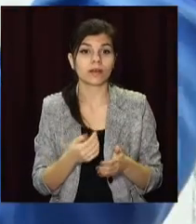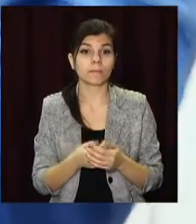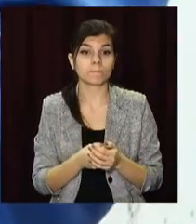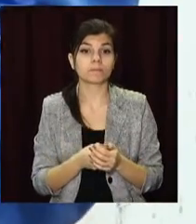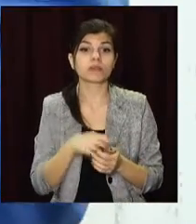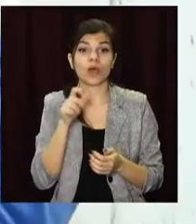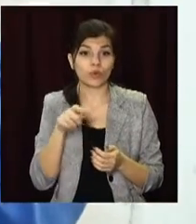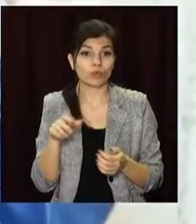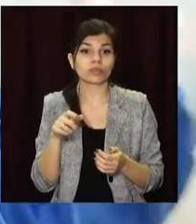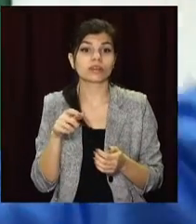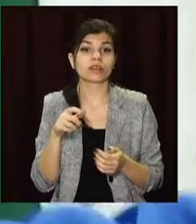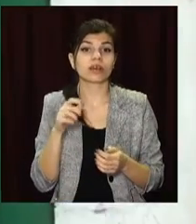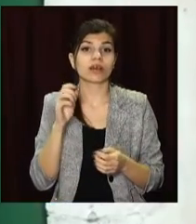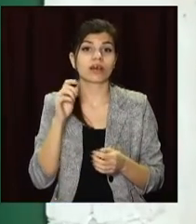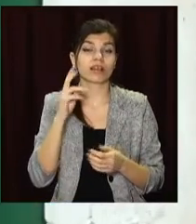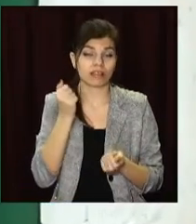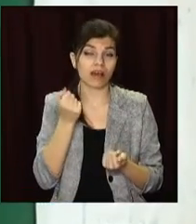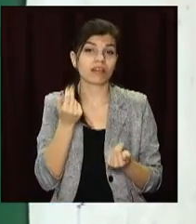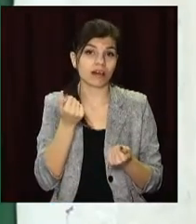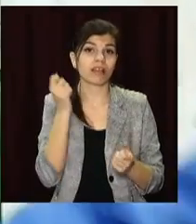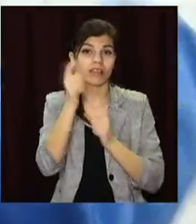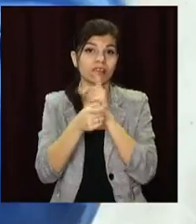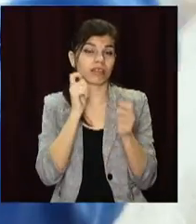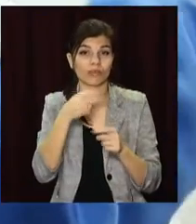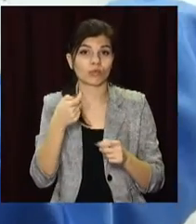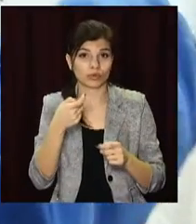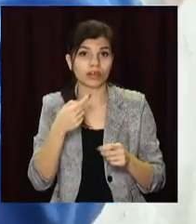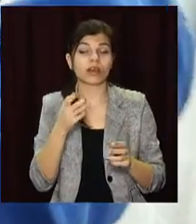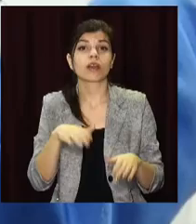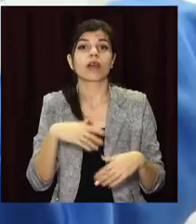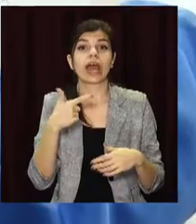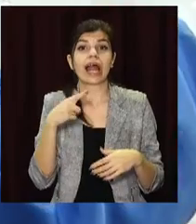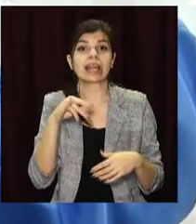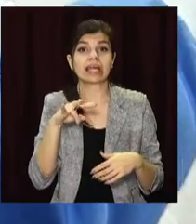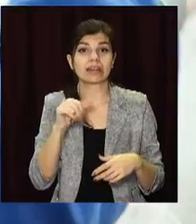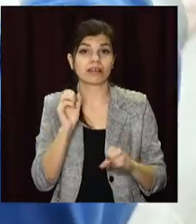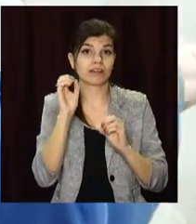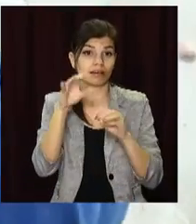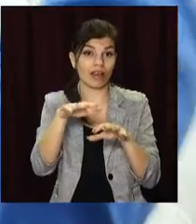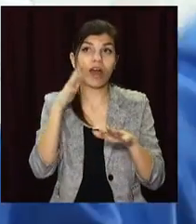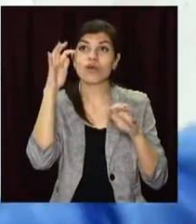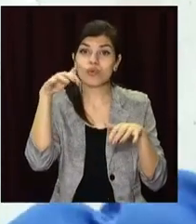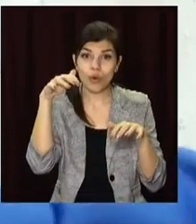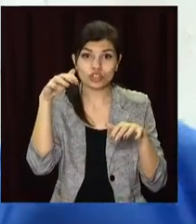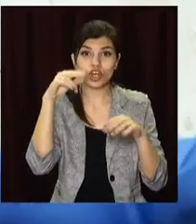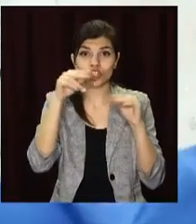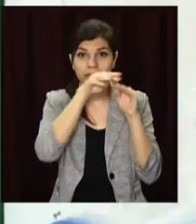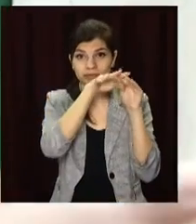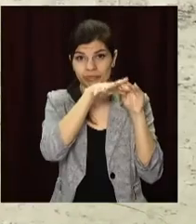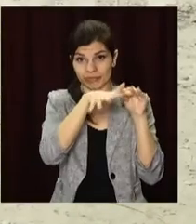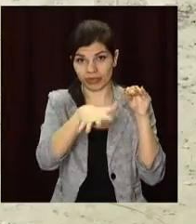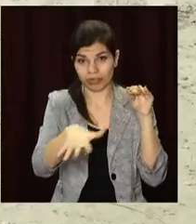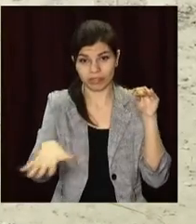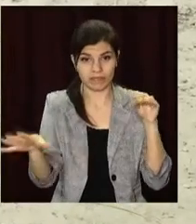Люди, як свині, бросяють туди все. А потім глини, дошло до глини. Як йде дощ, і сніг, воно все йде через зверх, і ось це все